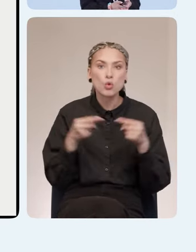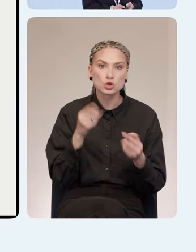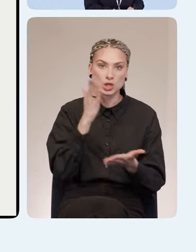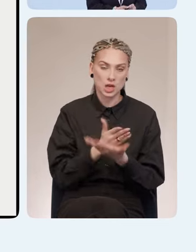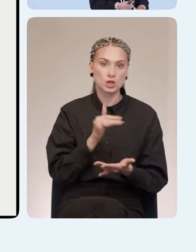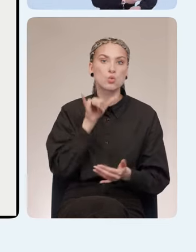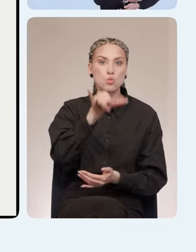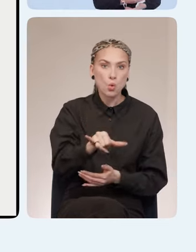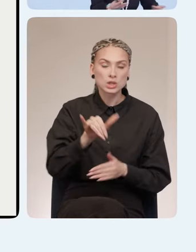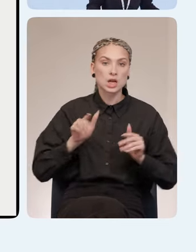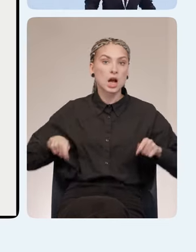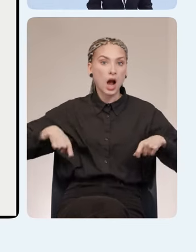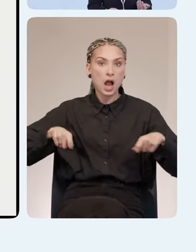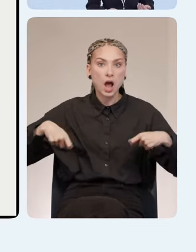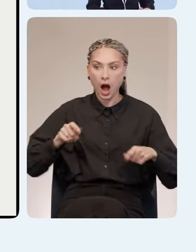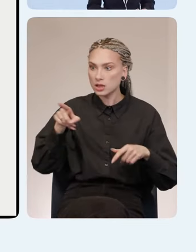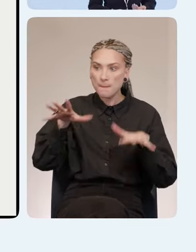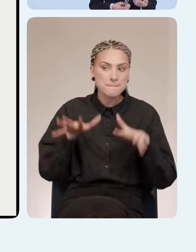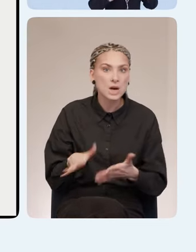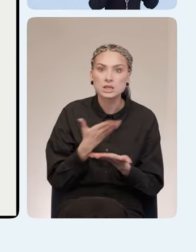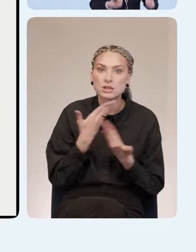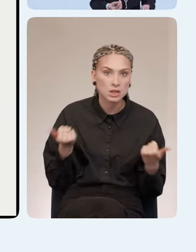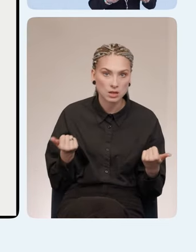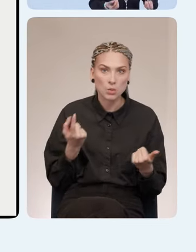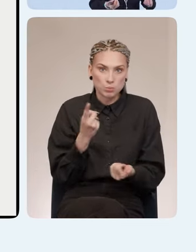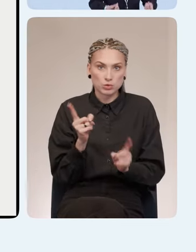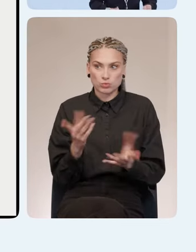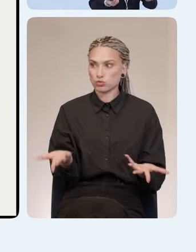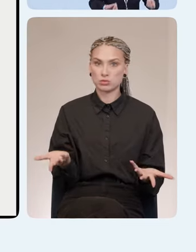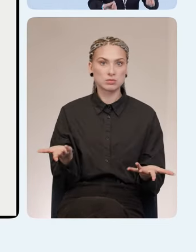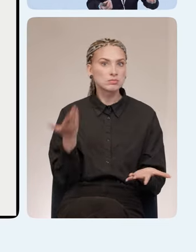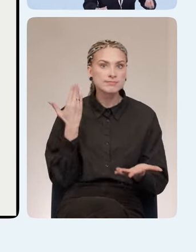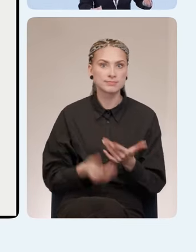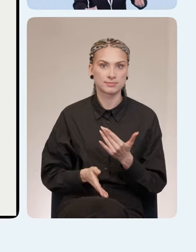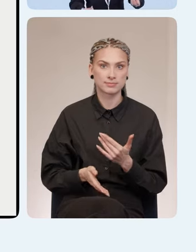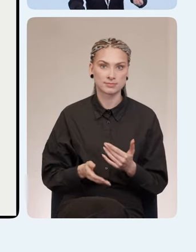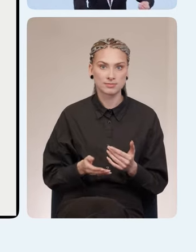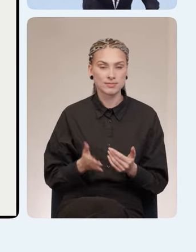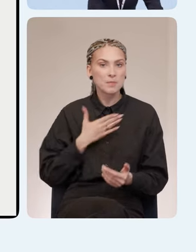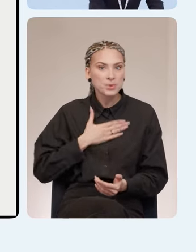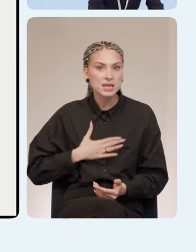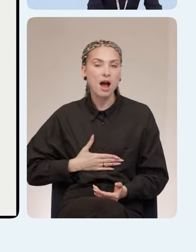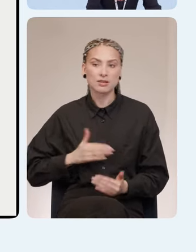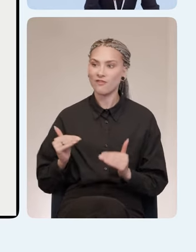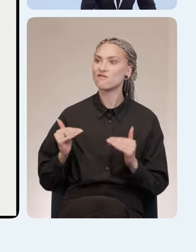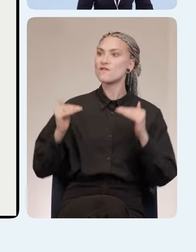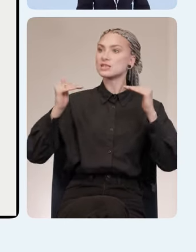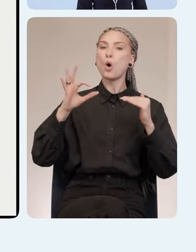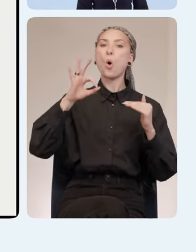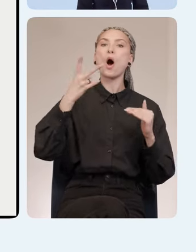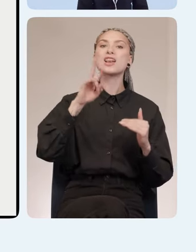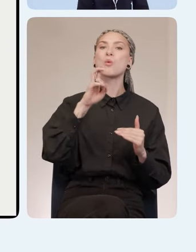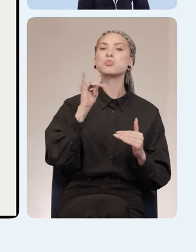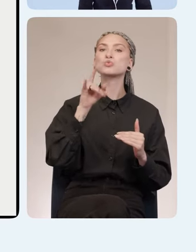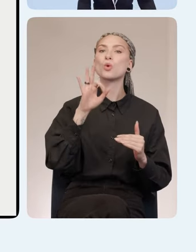инвалидных колясках, им просто нет там места. Ну, потому что елки-полки действительно гораздо приятнее на высоте Ольгу Бузову